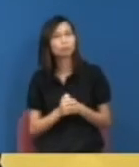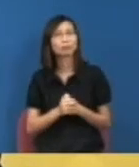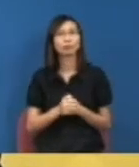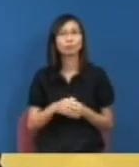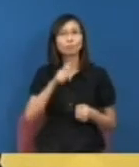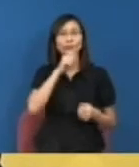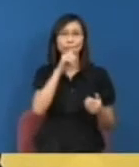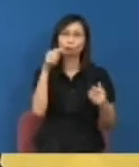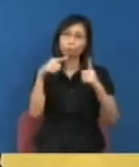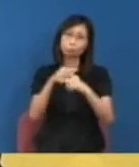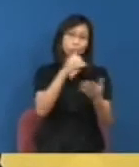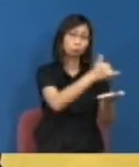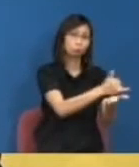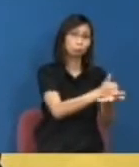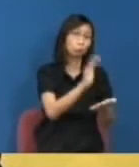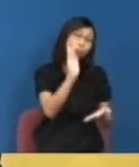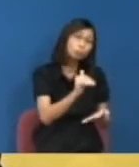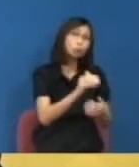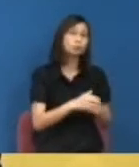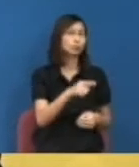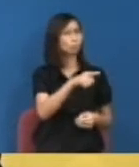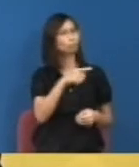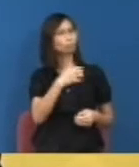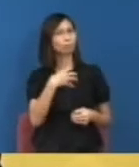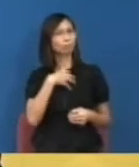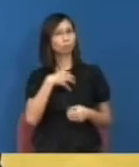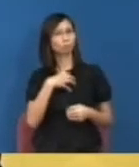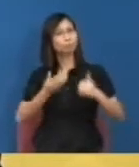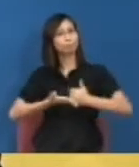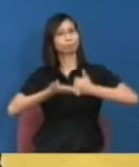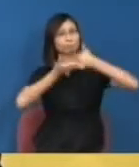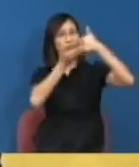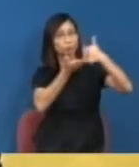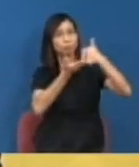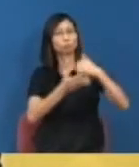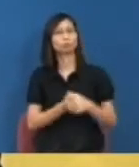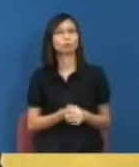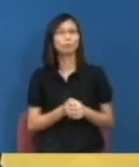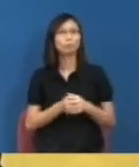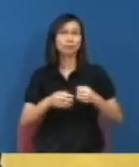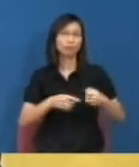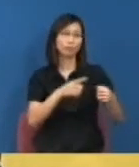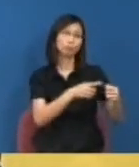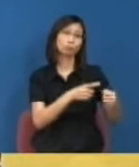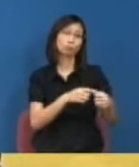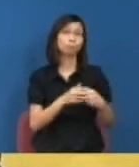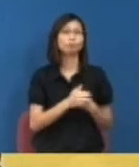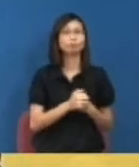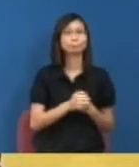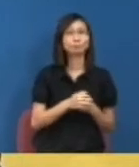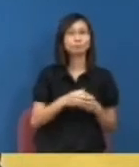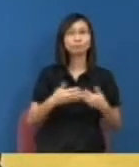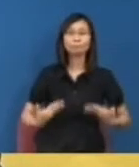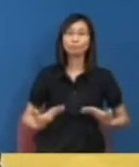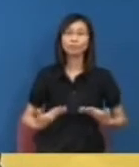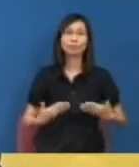可能他覺得亦都是一個尊重所謂的客隨主別有些人說今天